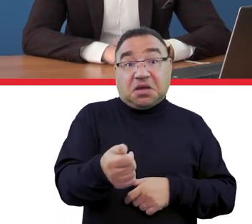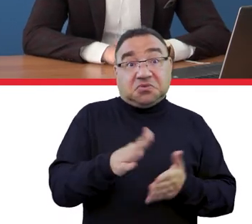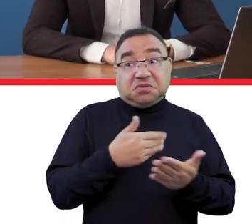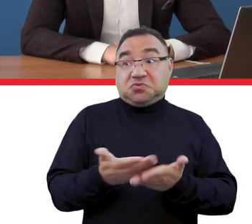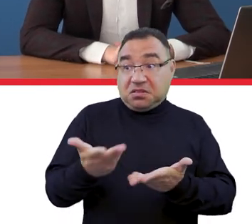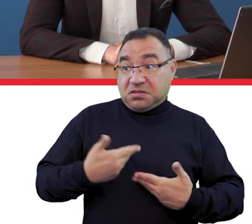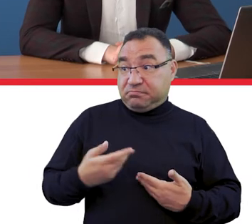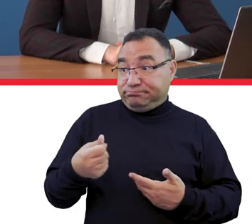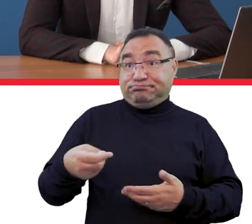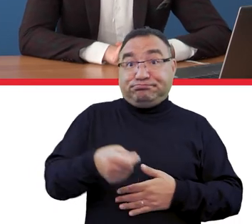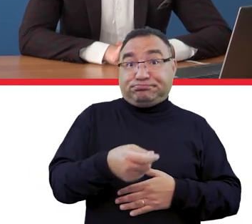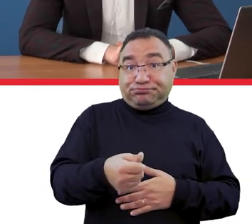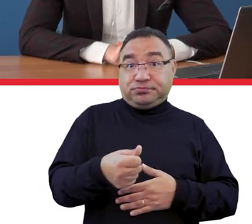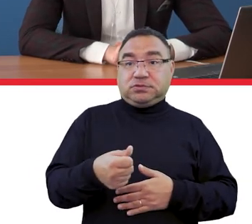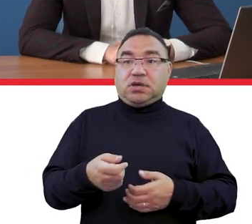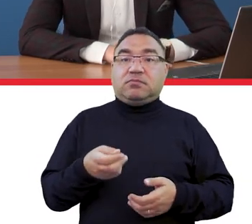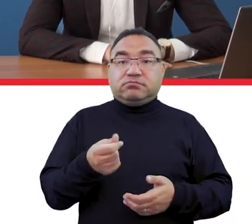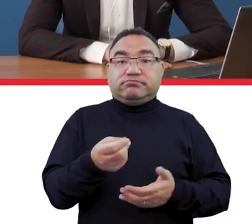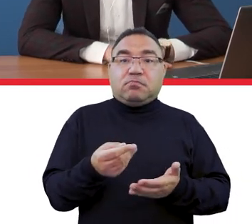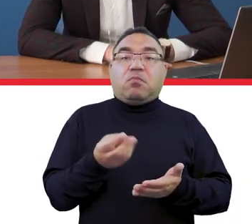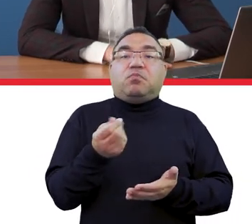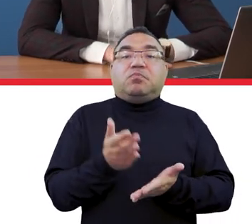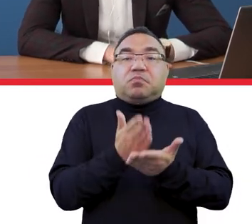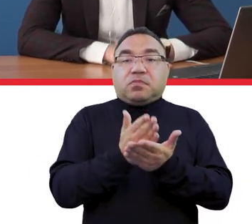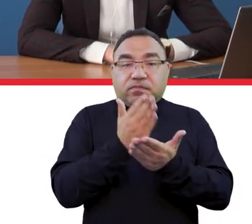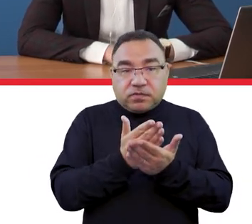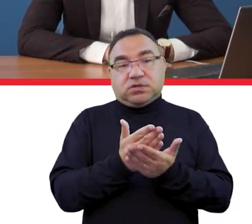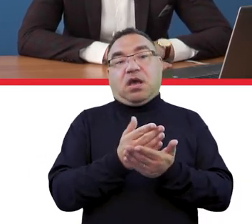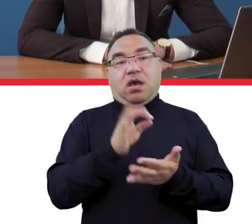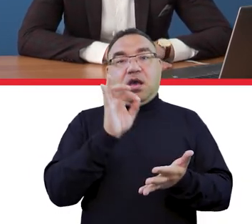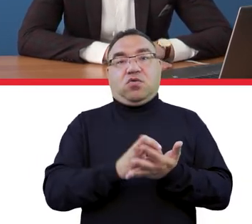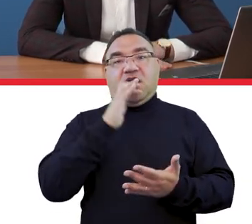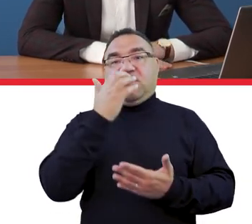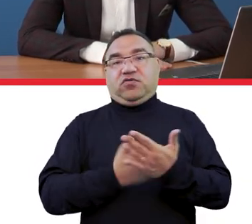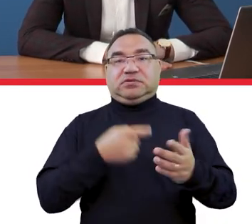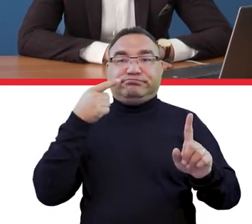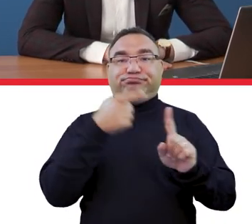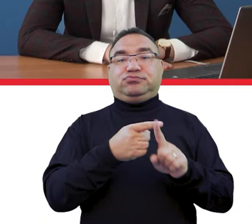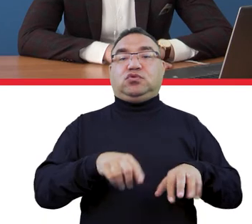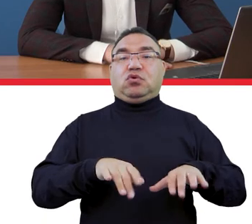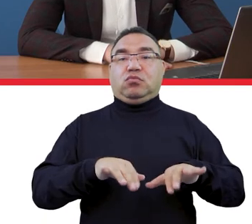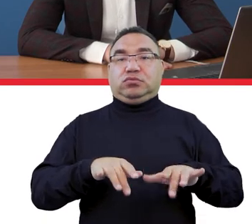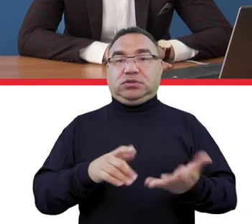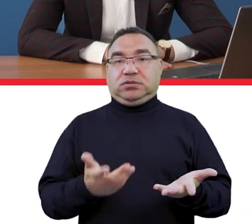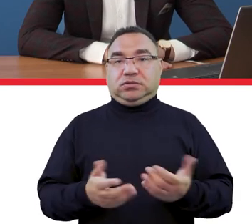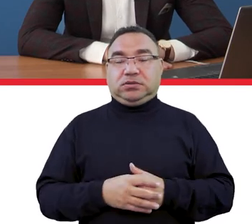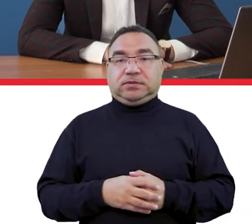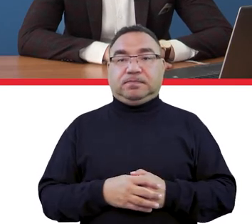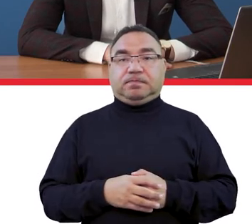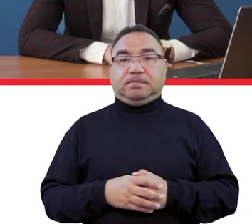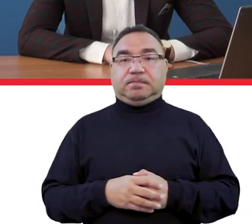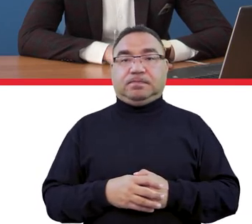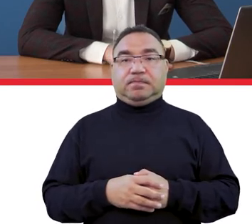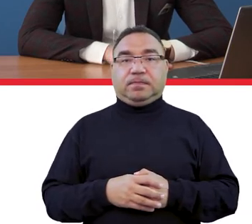czy ewentualnie zapomogi dokonać takiego zakupu, ale też